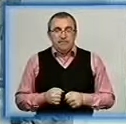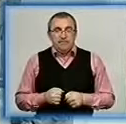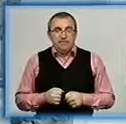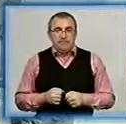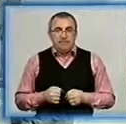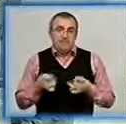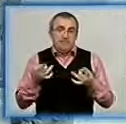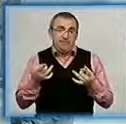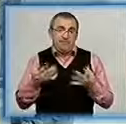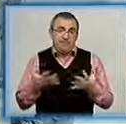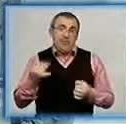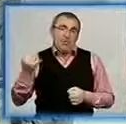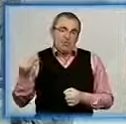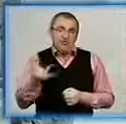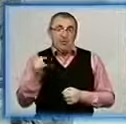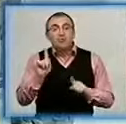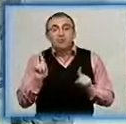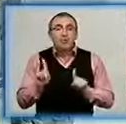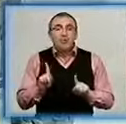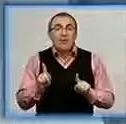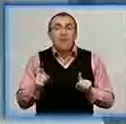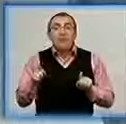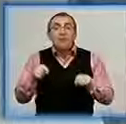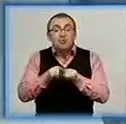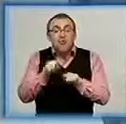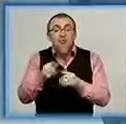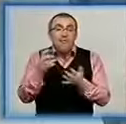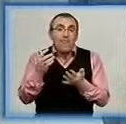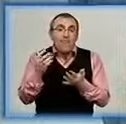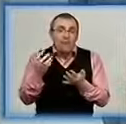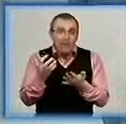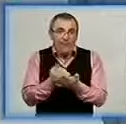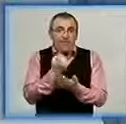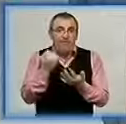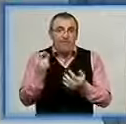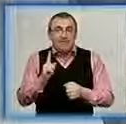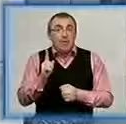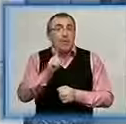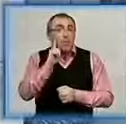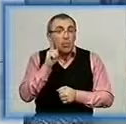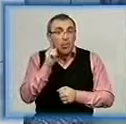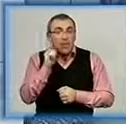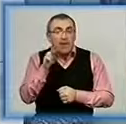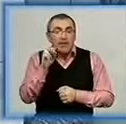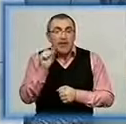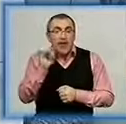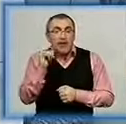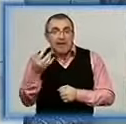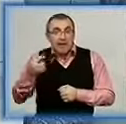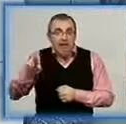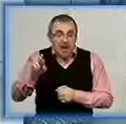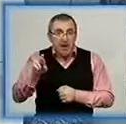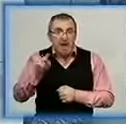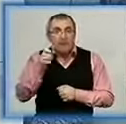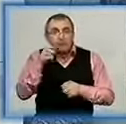Просто цікаво, що з цього вийде. Наступною розписує піч і юна художниця Дар'я. Наверху ж стіпечі